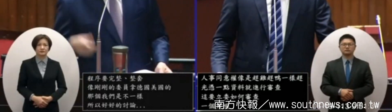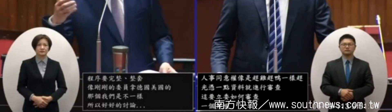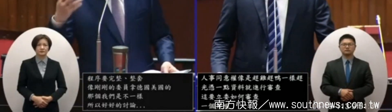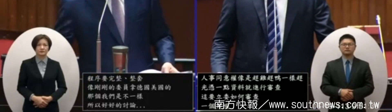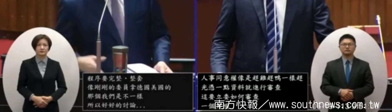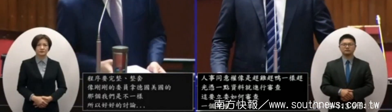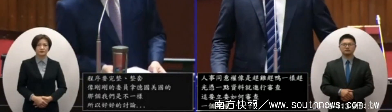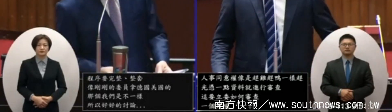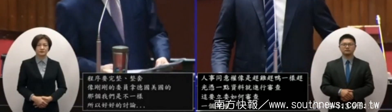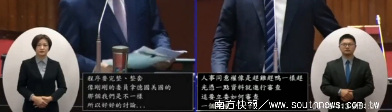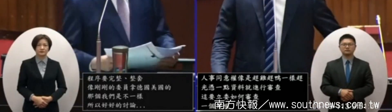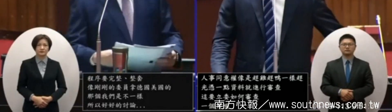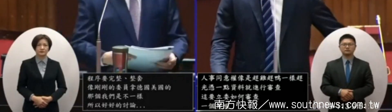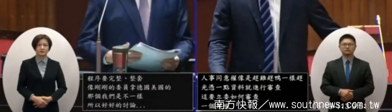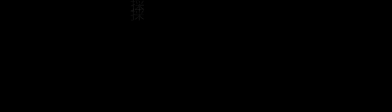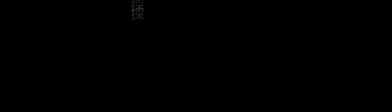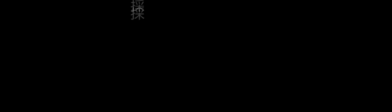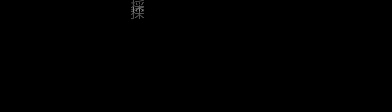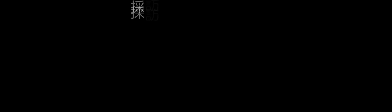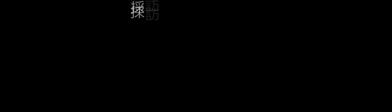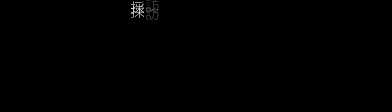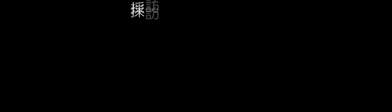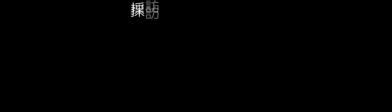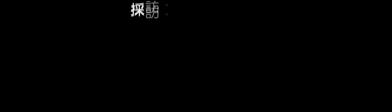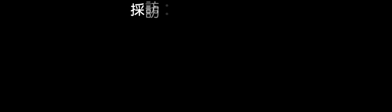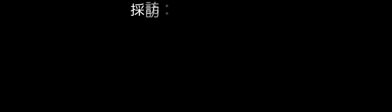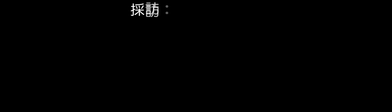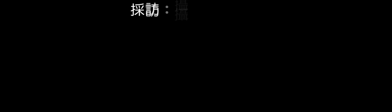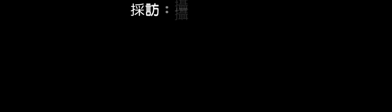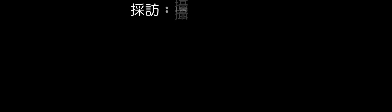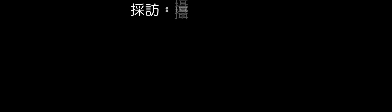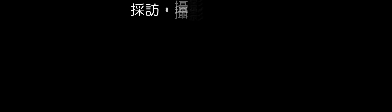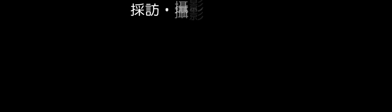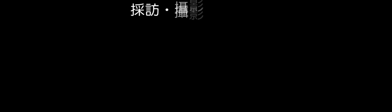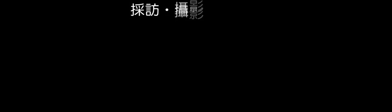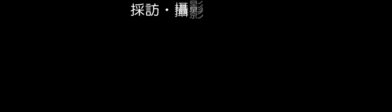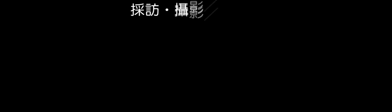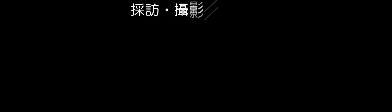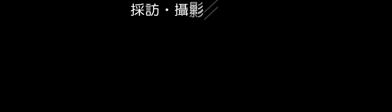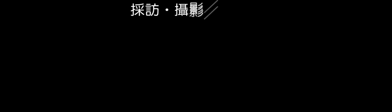謝謝謝謝謝謝到了謝謝謝謝